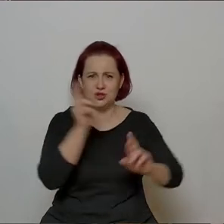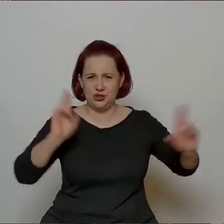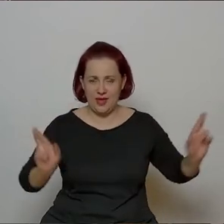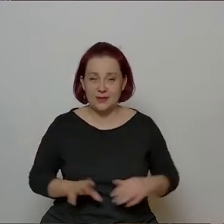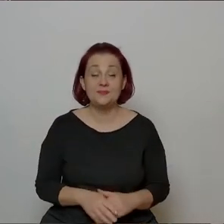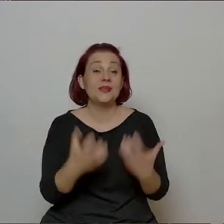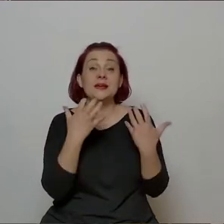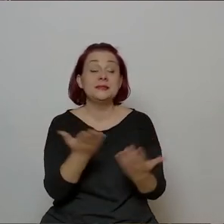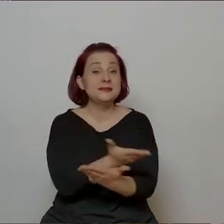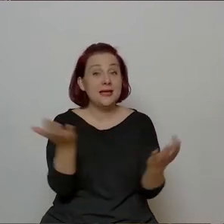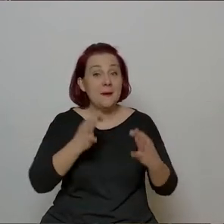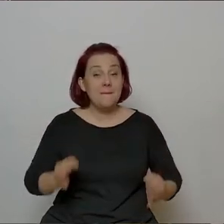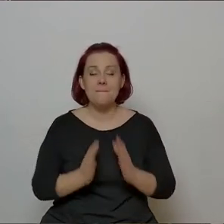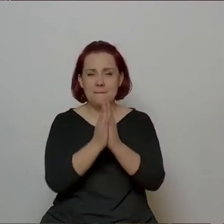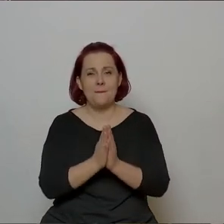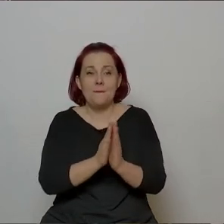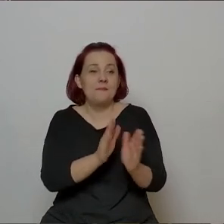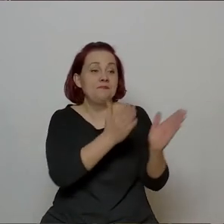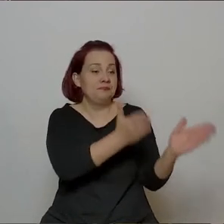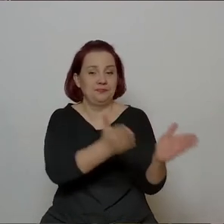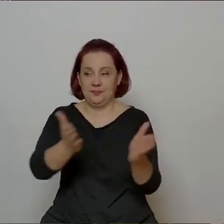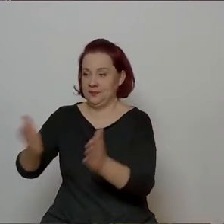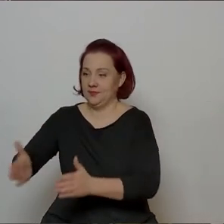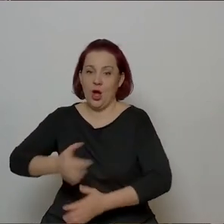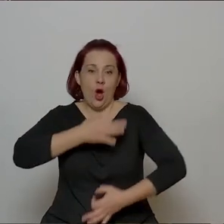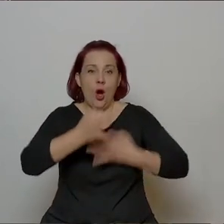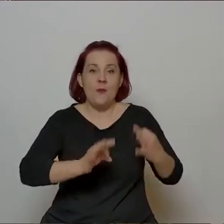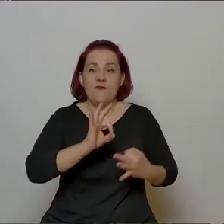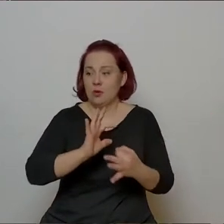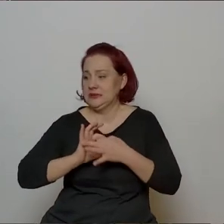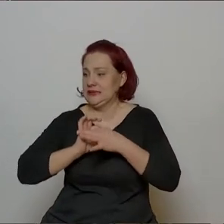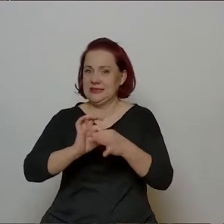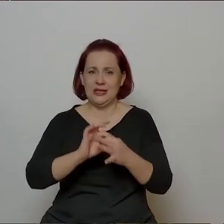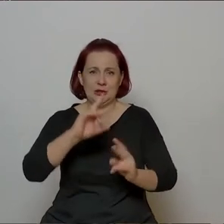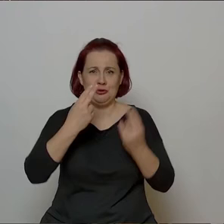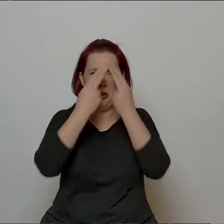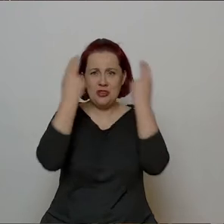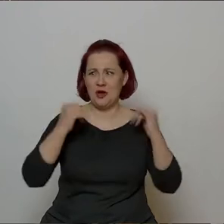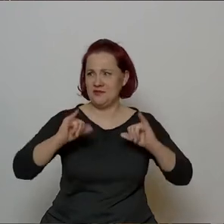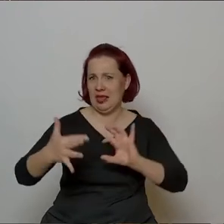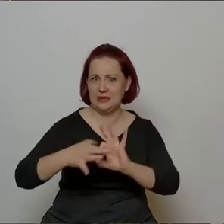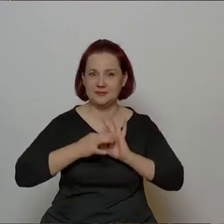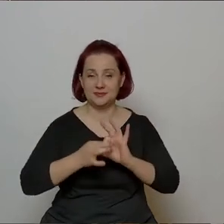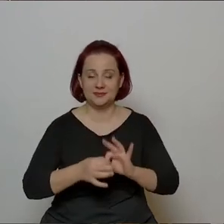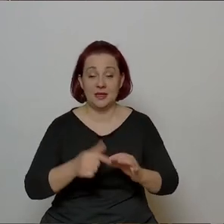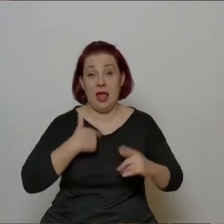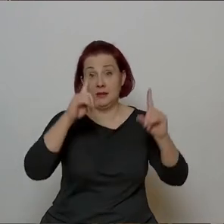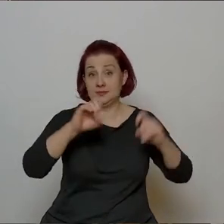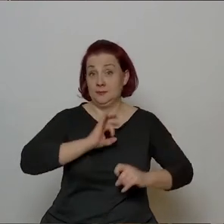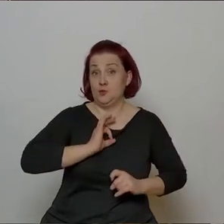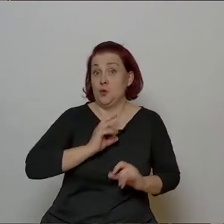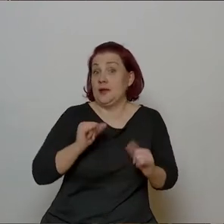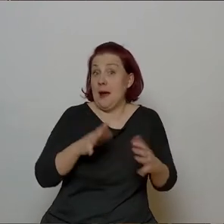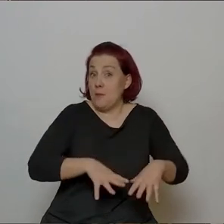poprosić po pierwsze o dwa słowa na temat swojej przygody z Norwidem, czy drogi do Norwida. Zacznę może od swojej. Moje